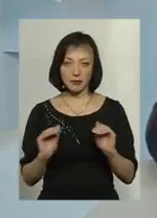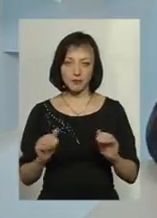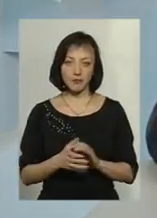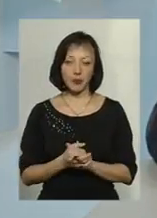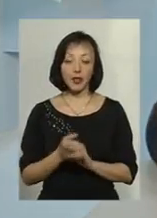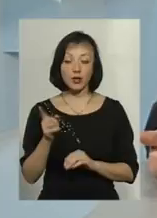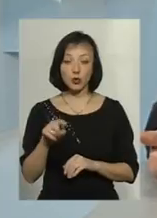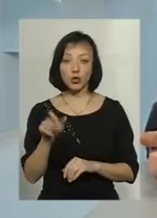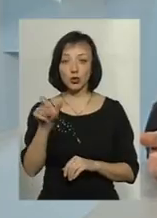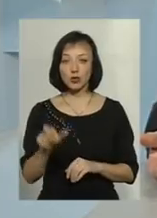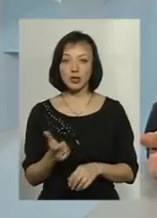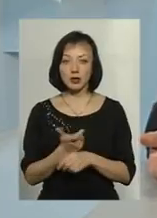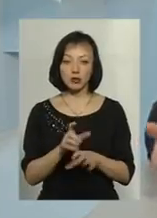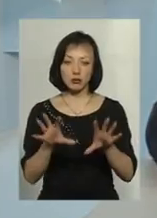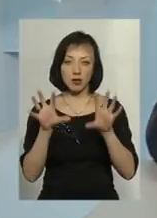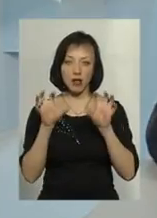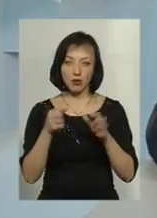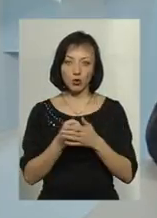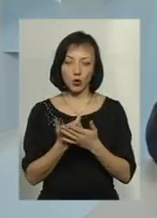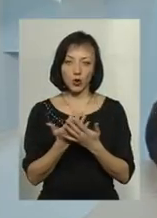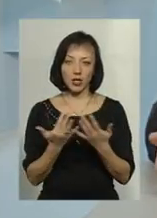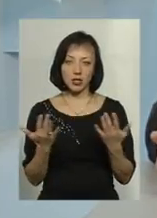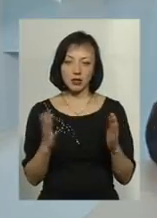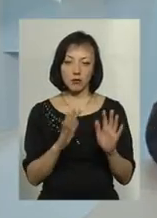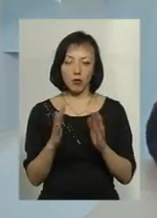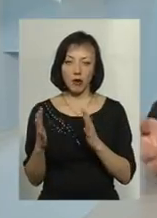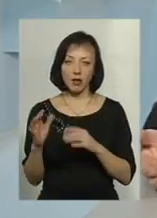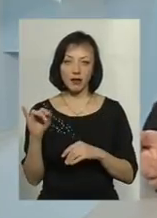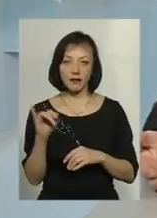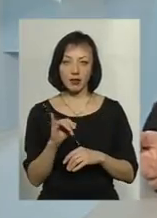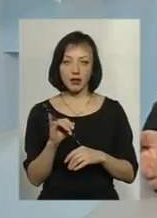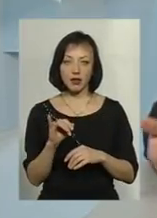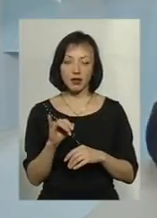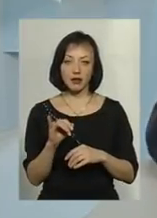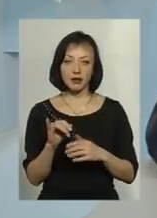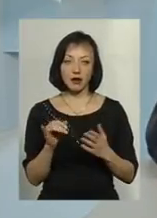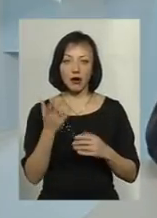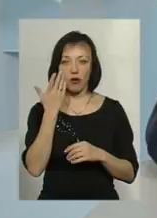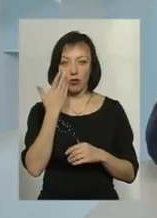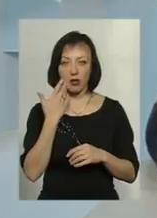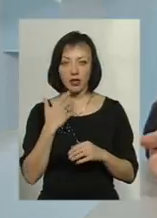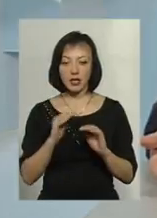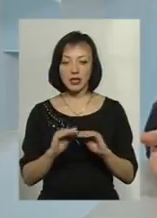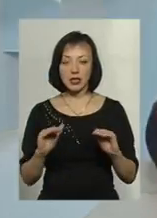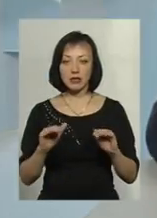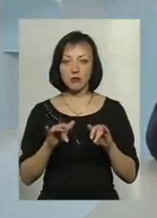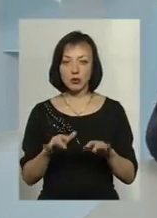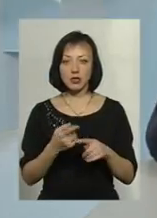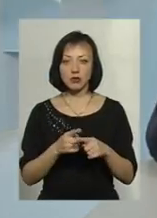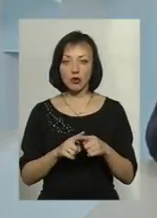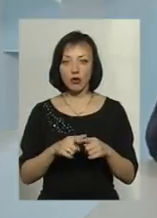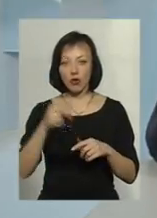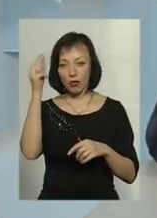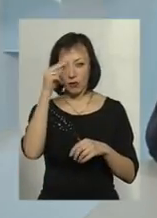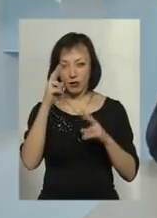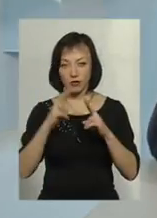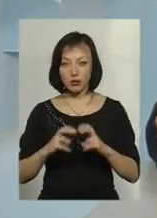Тоді людина найбільш сприйнятлива до різних моментів, і так би мовити. І коли діти в процесі цього вивчили